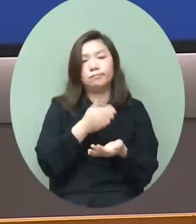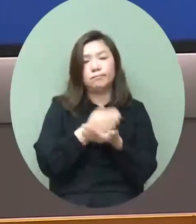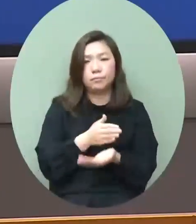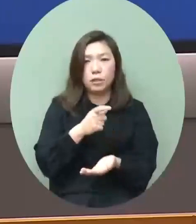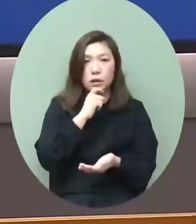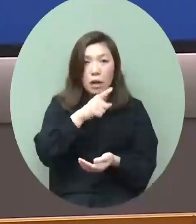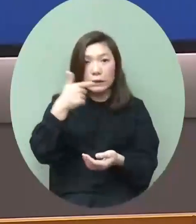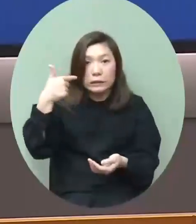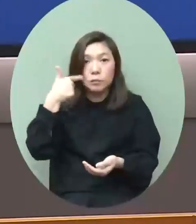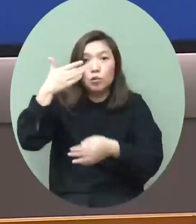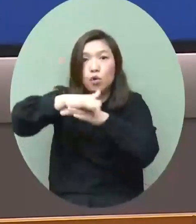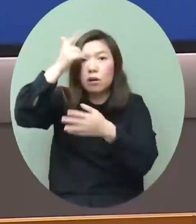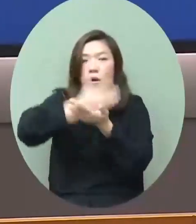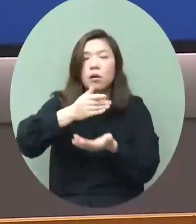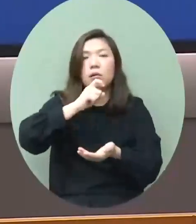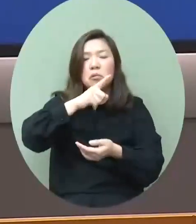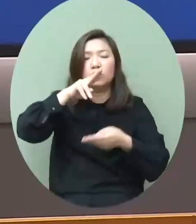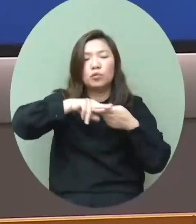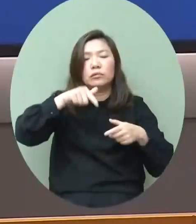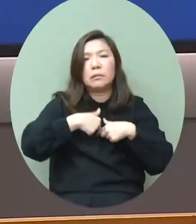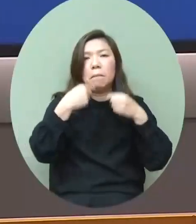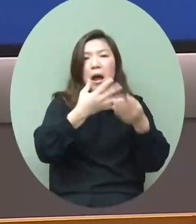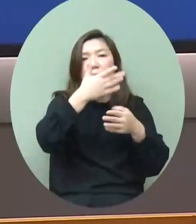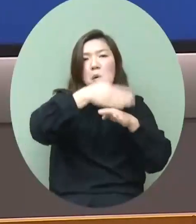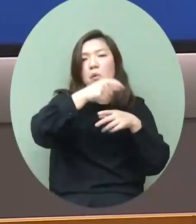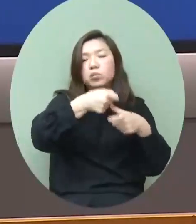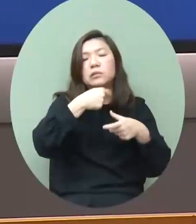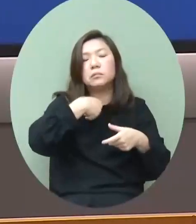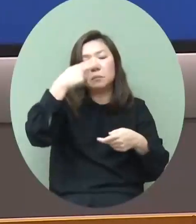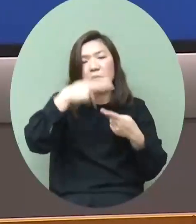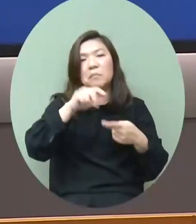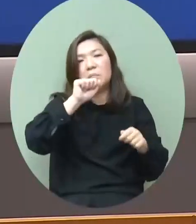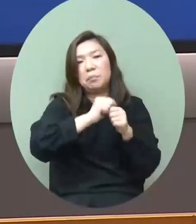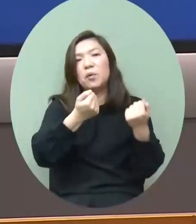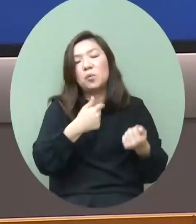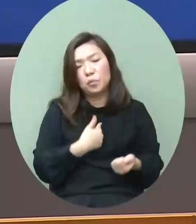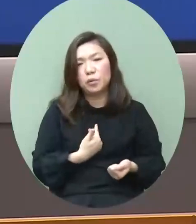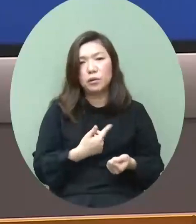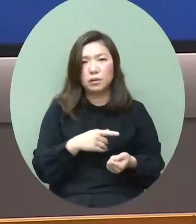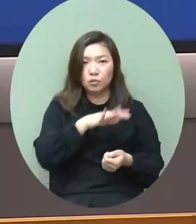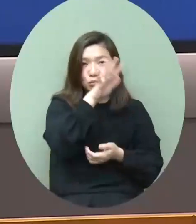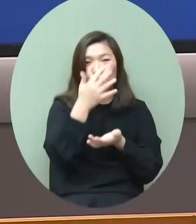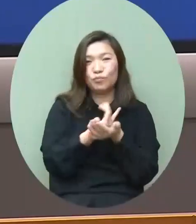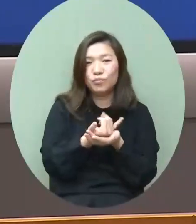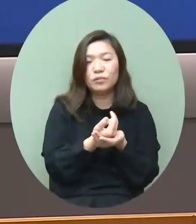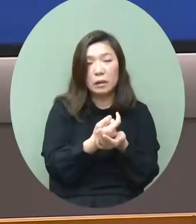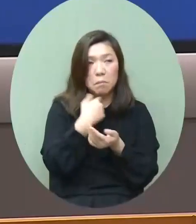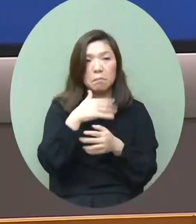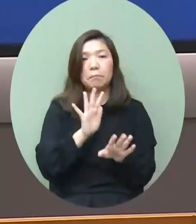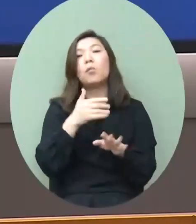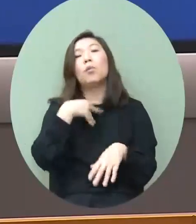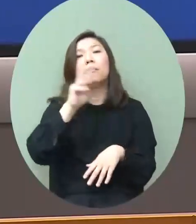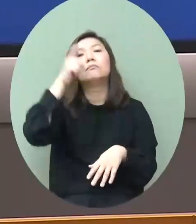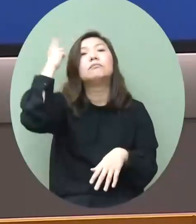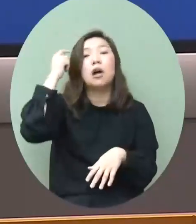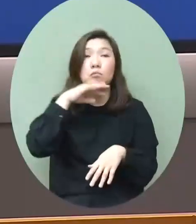輸入當然會影響外資的信心這個不用做調查都知道的你去